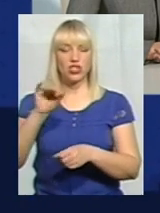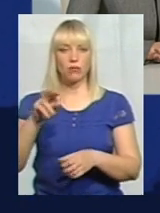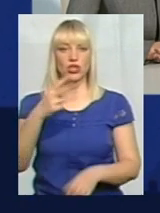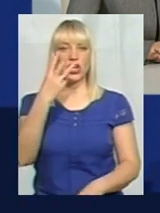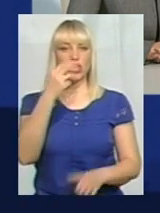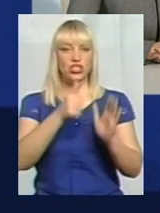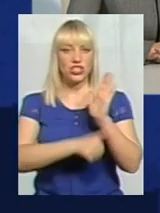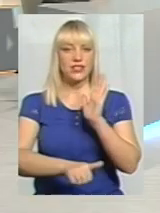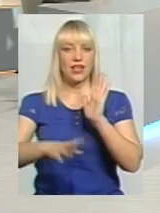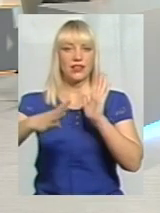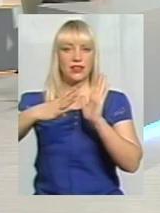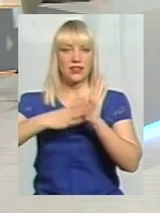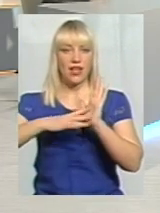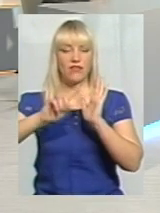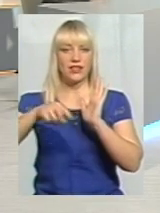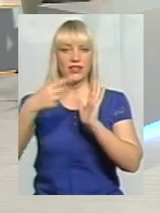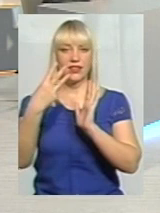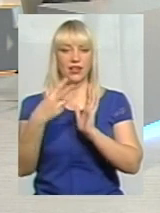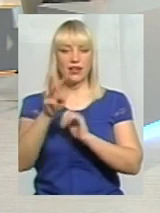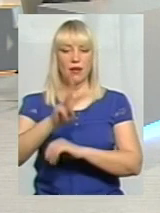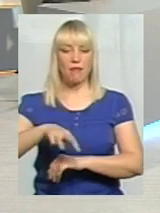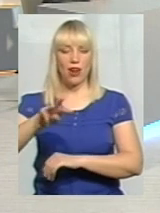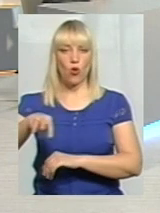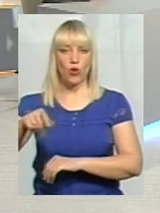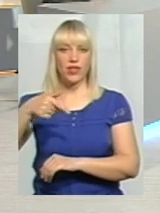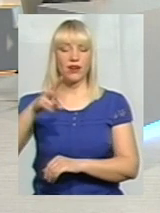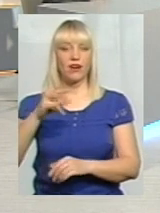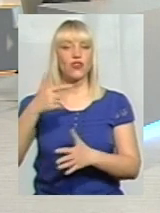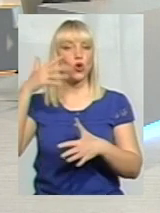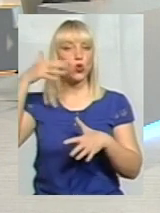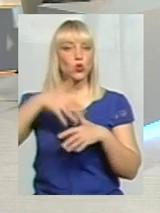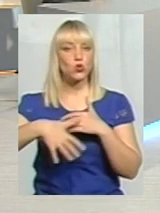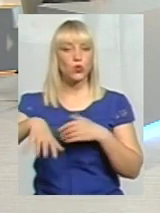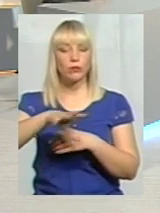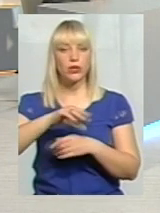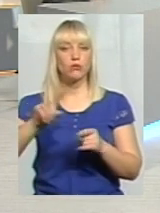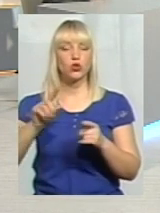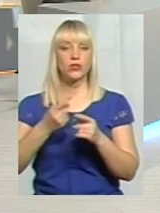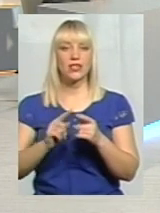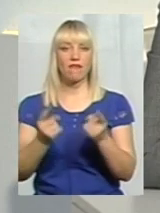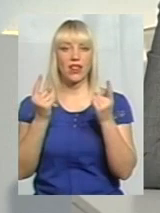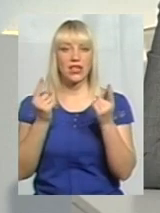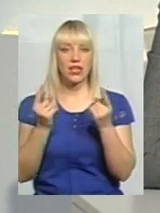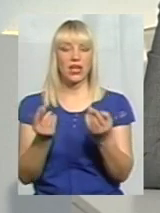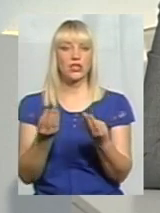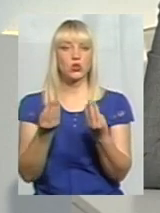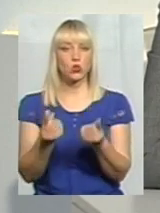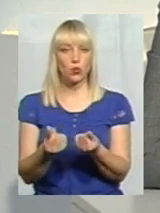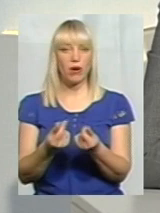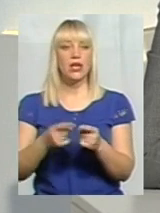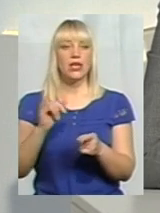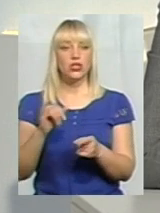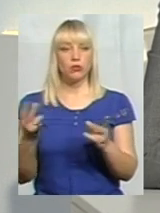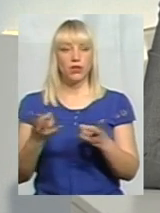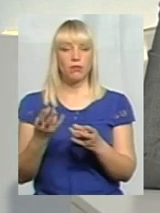млн грн. Ми розуміємо, що сума досить велика, і це потребує певного часу для того, щоб було